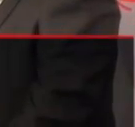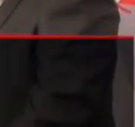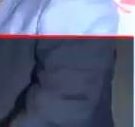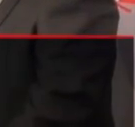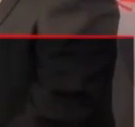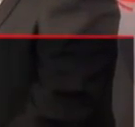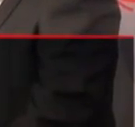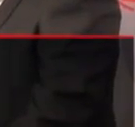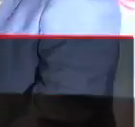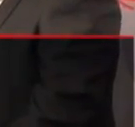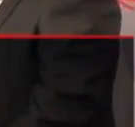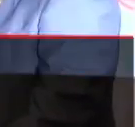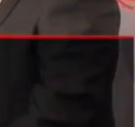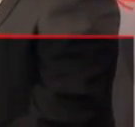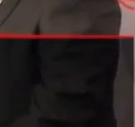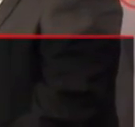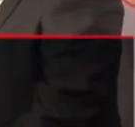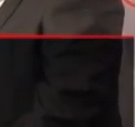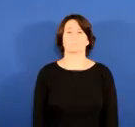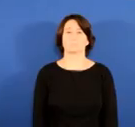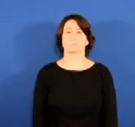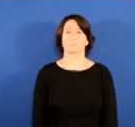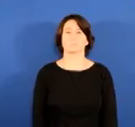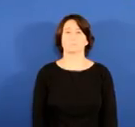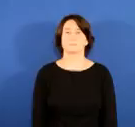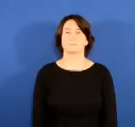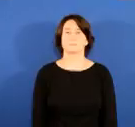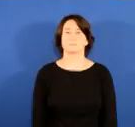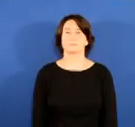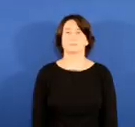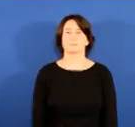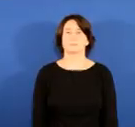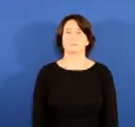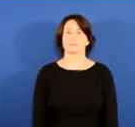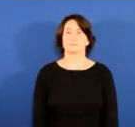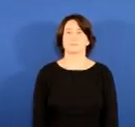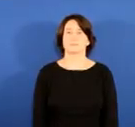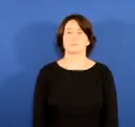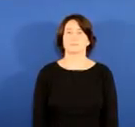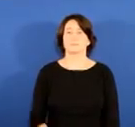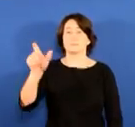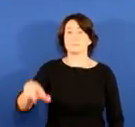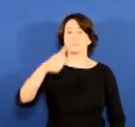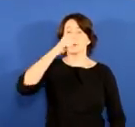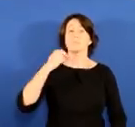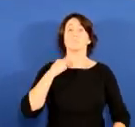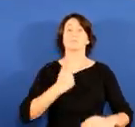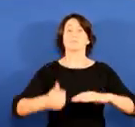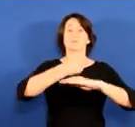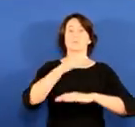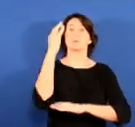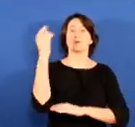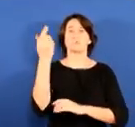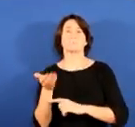Bizkaiko aldun nagusiak 2000-mairurako aurrekontuen proiektua aurkeztu du. José Luis Bilbao kiragarriduenez doikuntzak egiteko